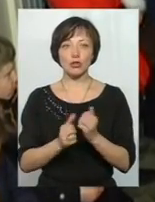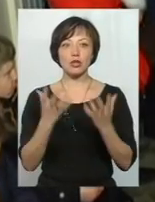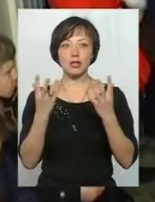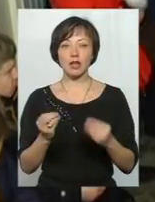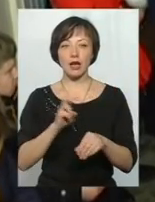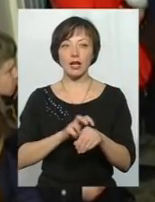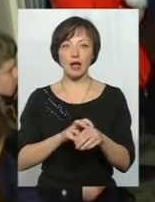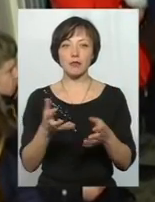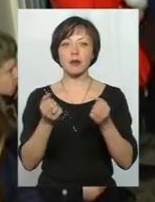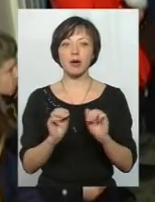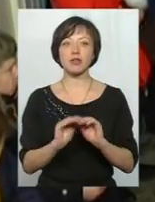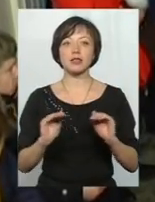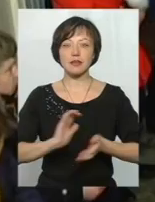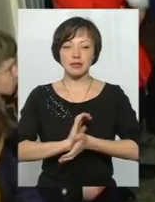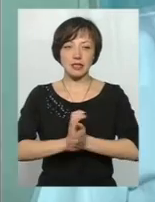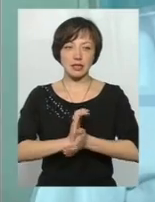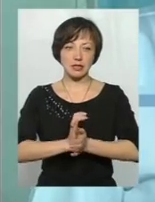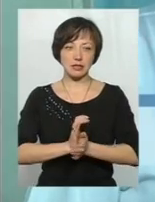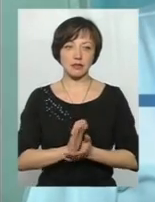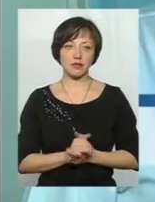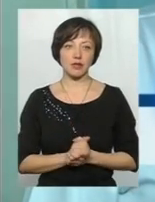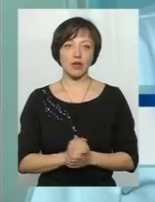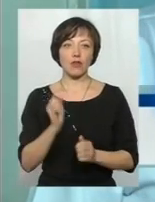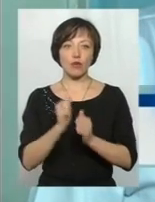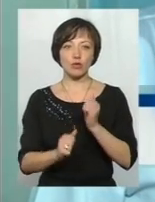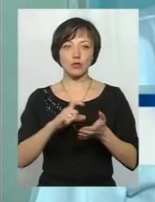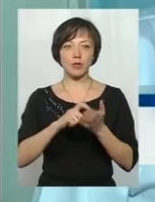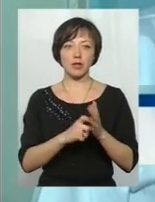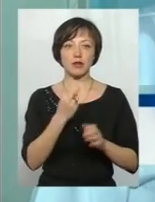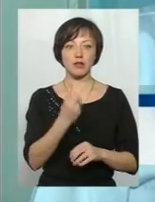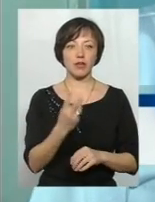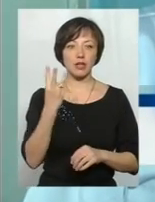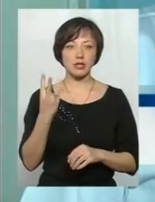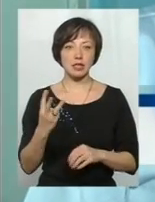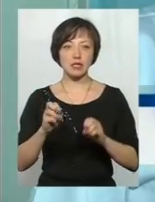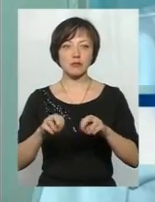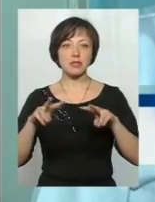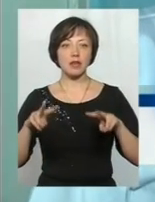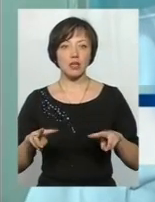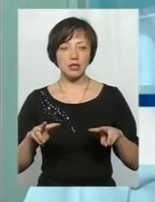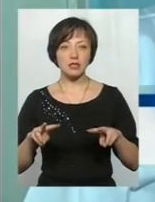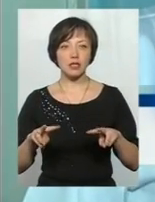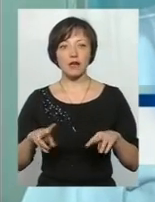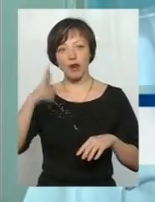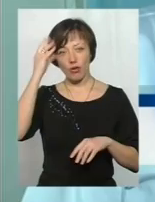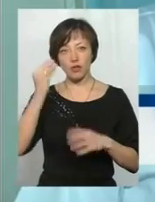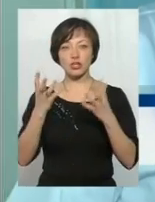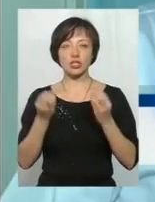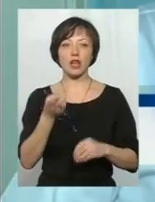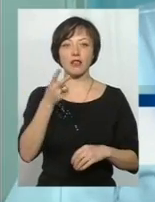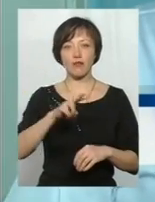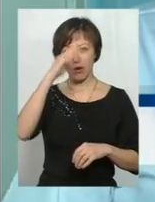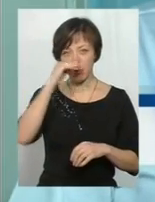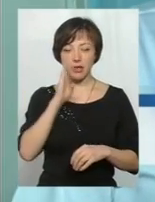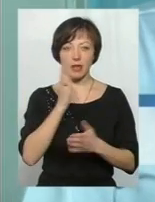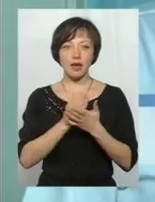приймають маленьких пацієнтів у тисняві. В кожному кабінеті два-три спеціаліста, а якщо ще врахувати, що ще двоє батьків і ще